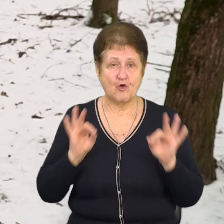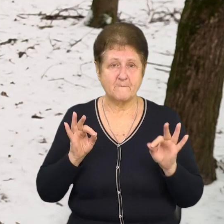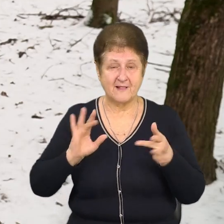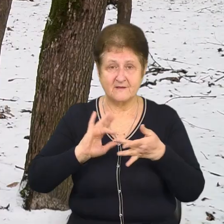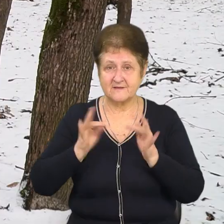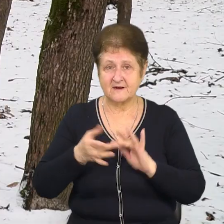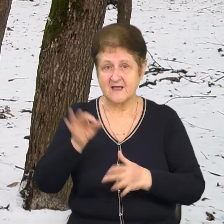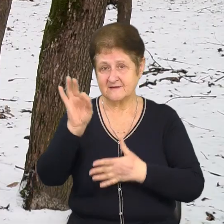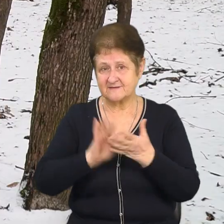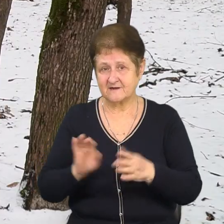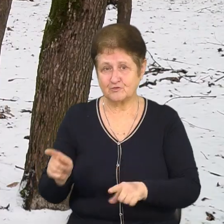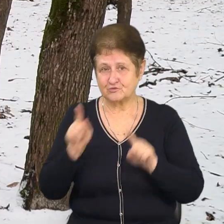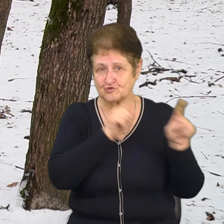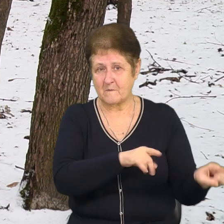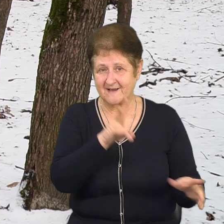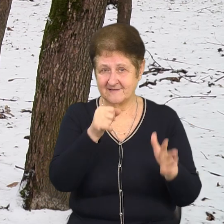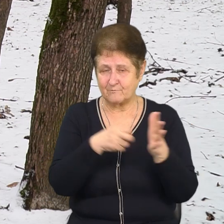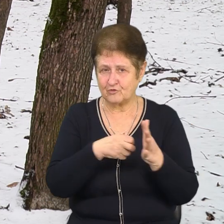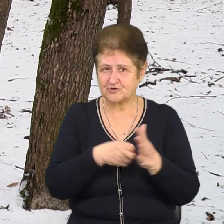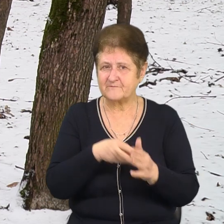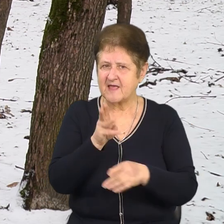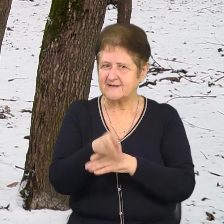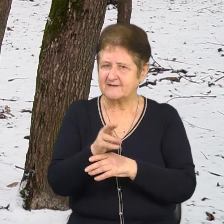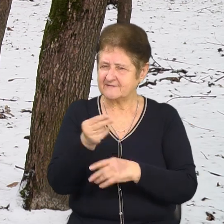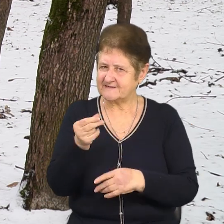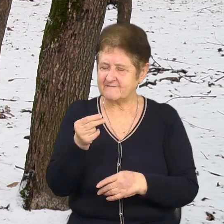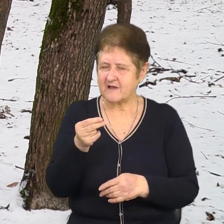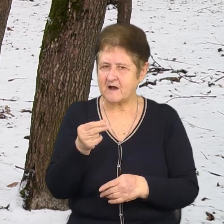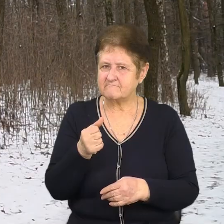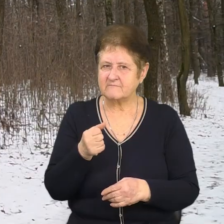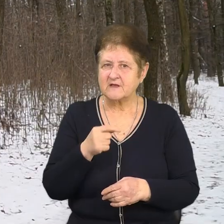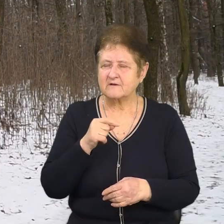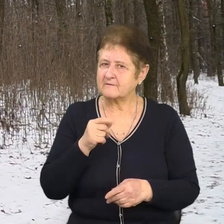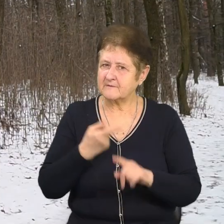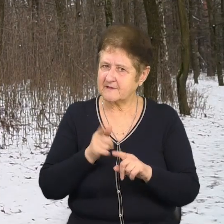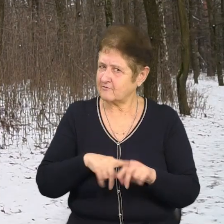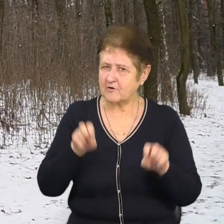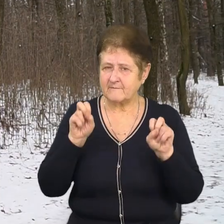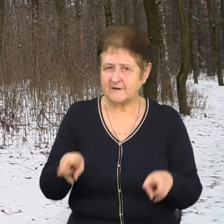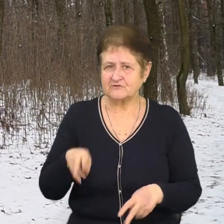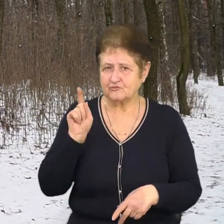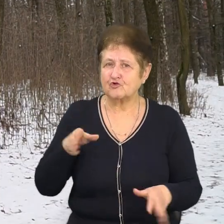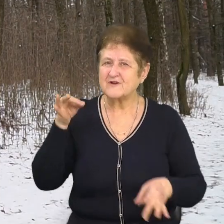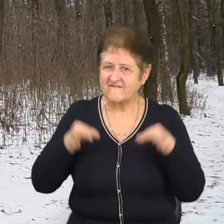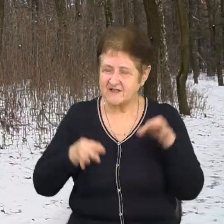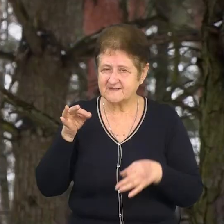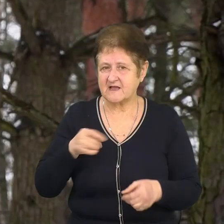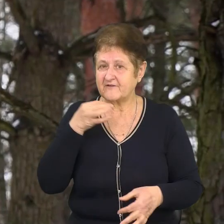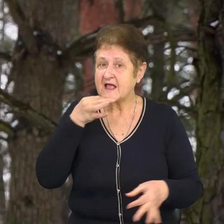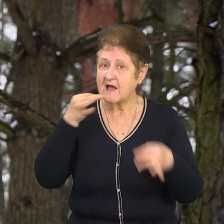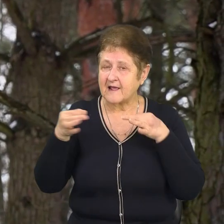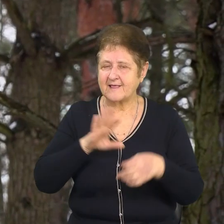приходить на почту. Ціна таких кадрів досить велика. В лісі може підстерігати небезпека, каже Олександр Михайлов. Радить